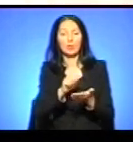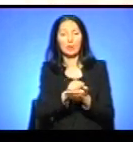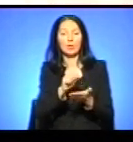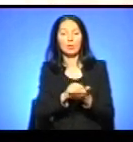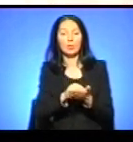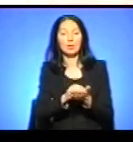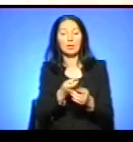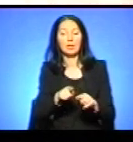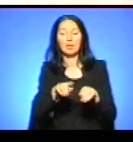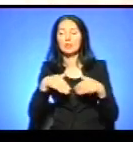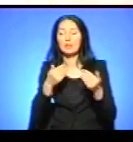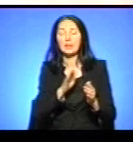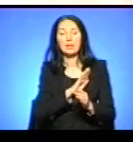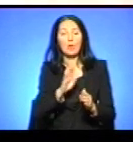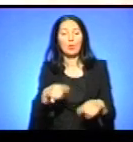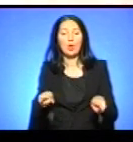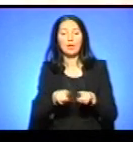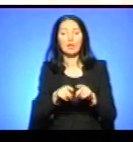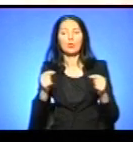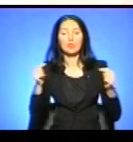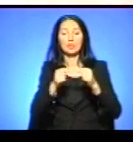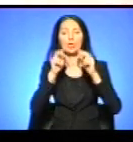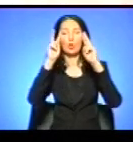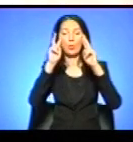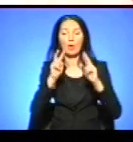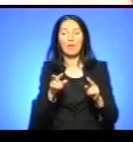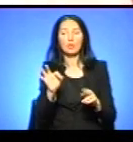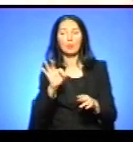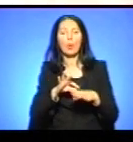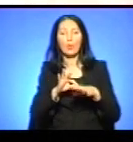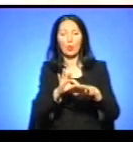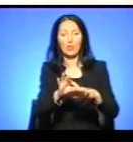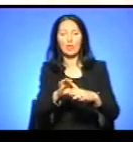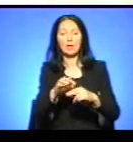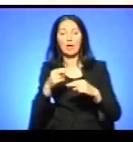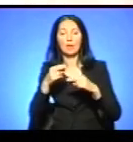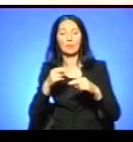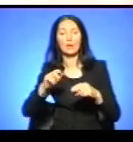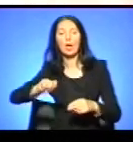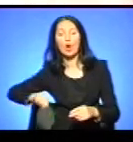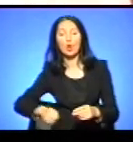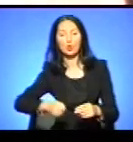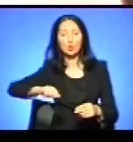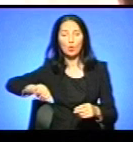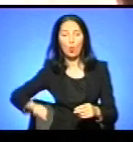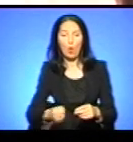поступало. А також, згідно правил, про проведення робіт